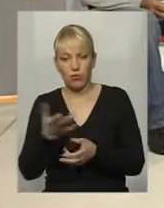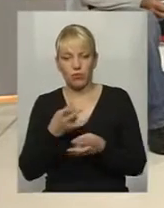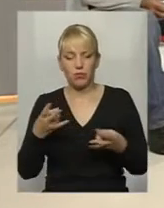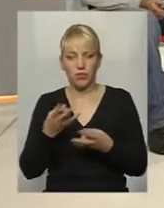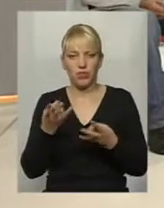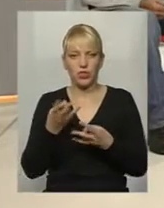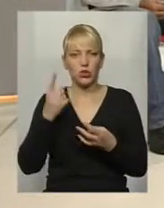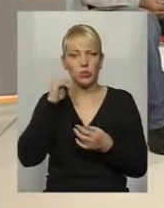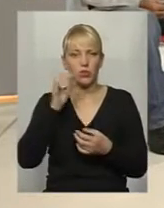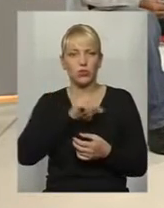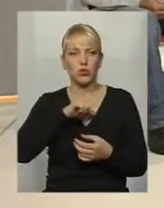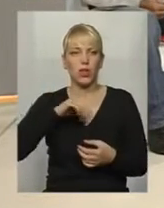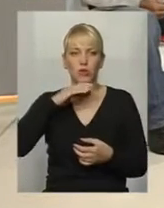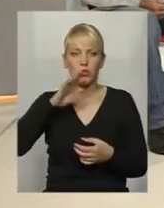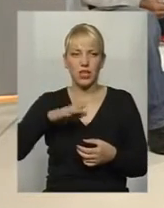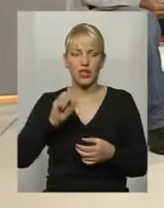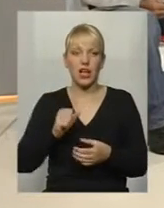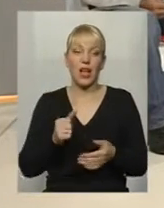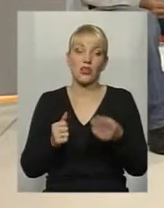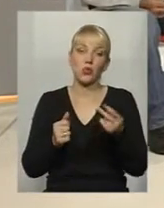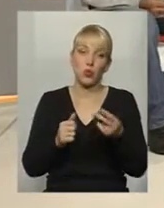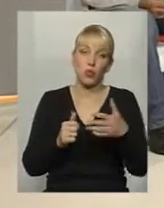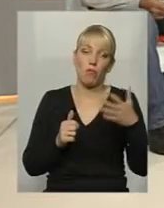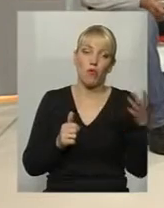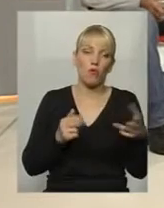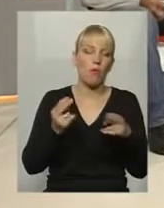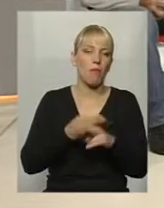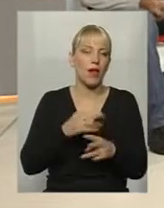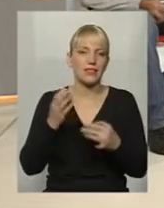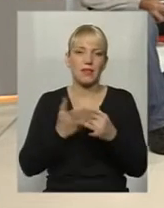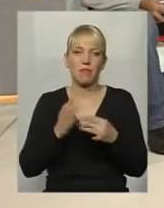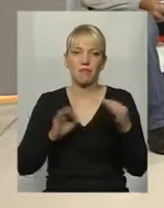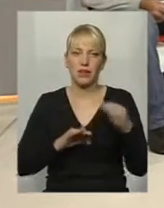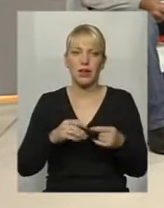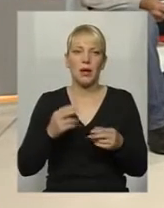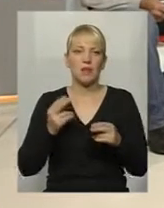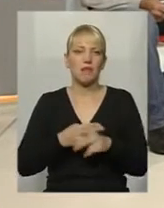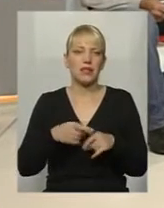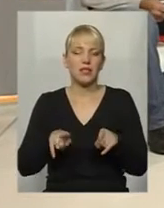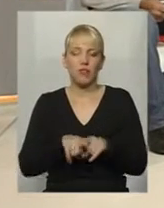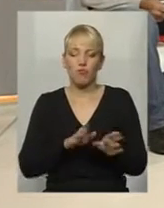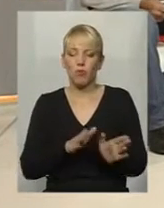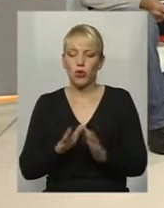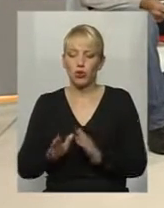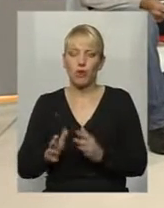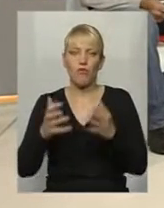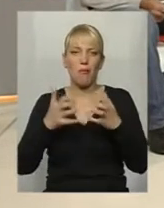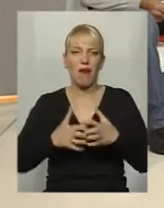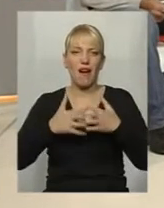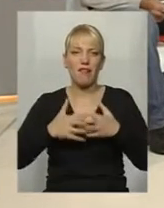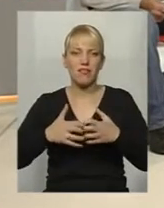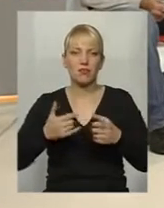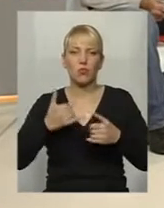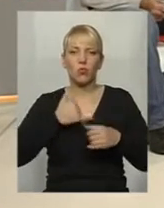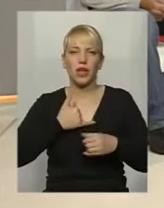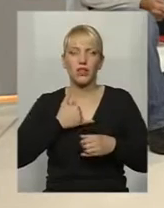ідеї самодостатності, з другого боку, без пільг, напевно, без такого впорядкованого механізму, на даному